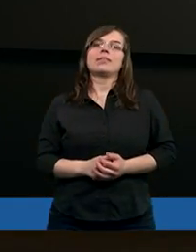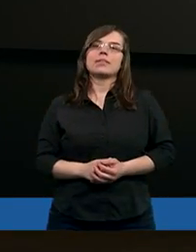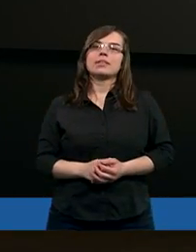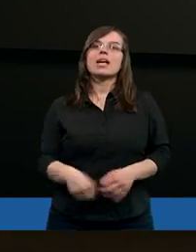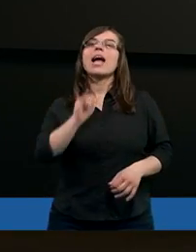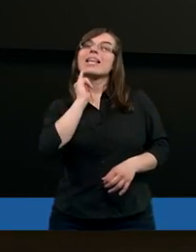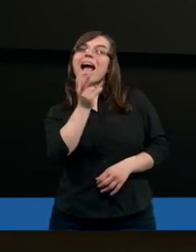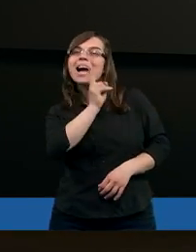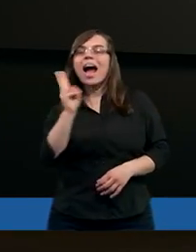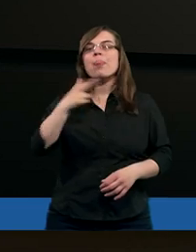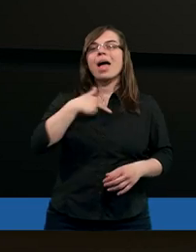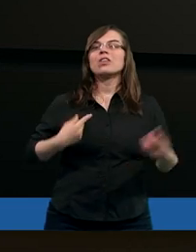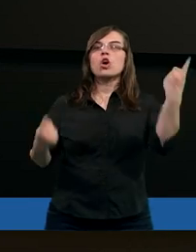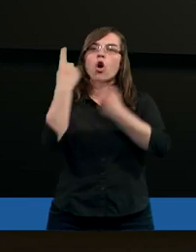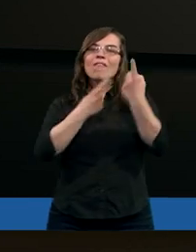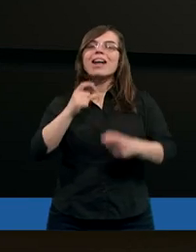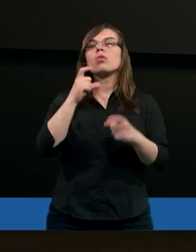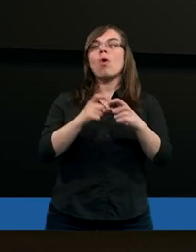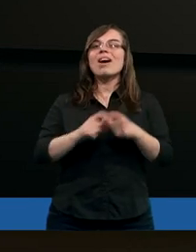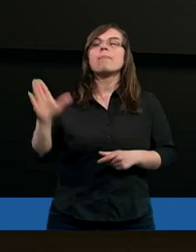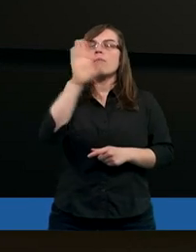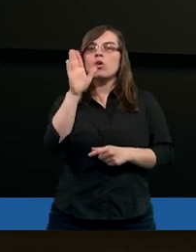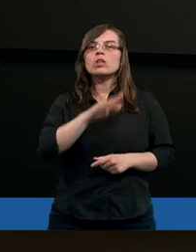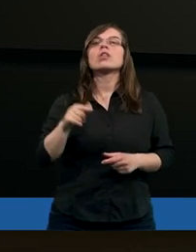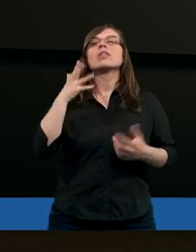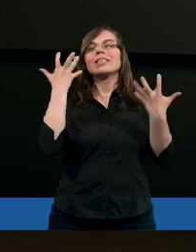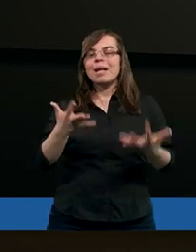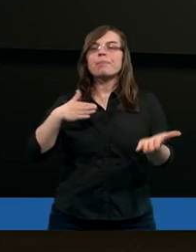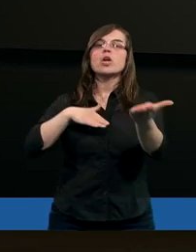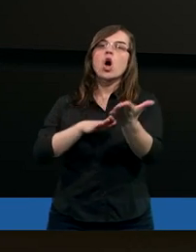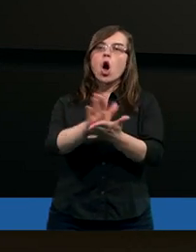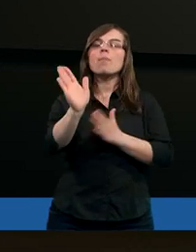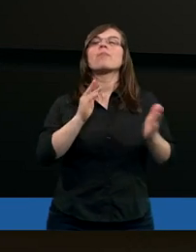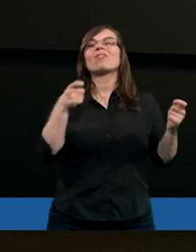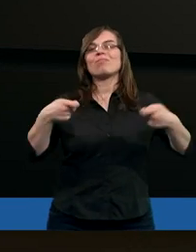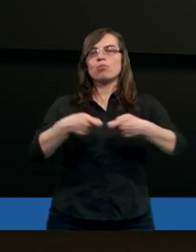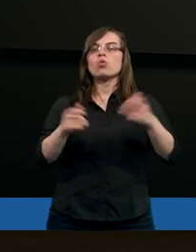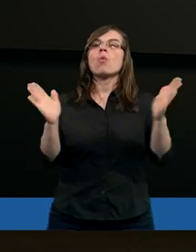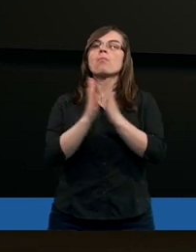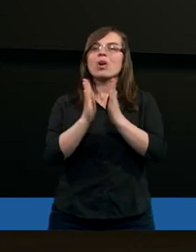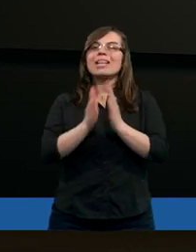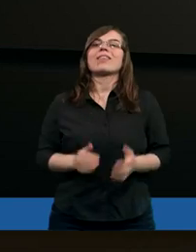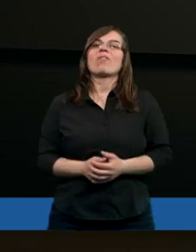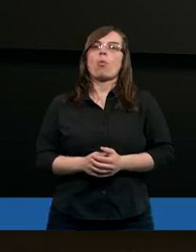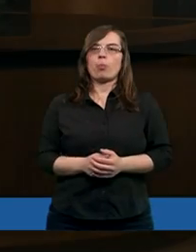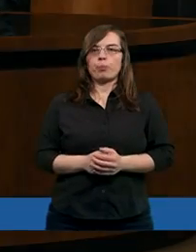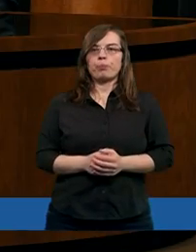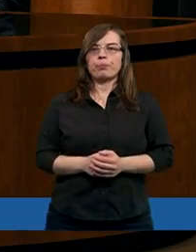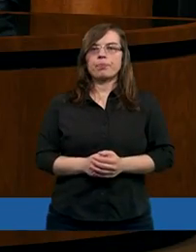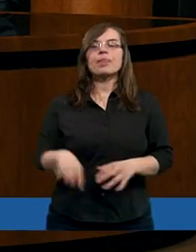Jak każde nasze rozważanie Słowa Bożego i to chcemy rozpocząć wspólną modlitwą.